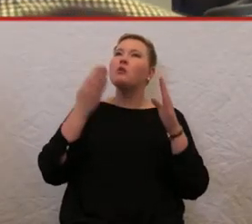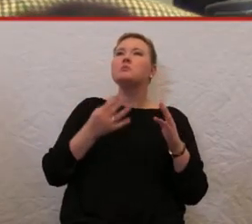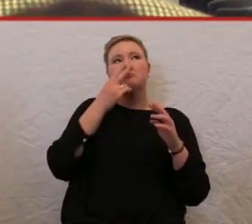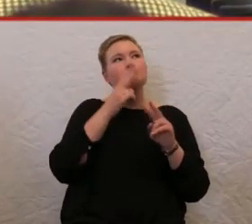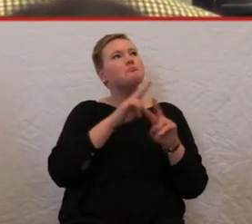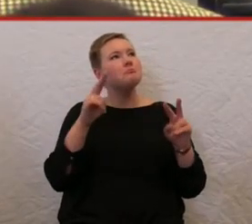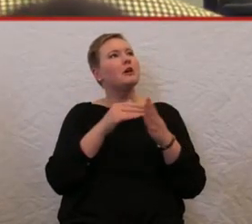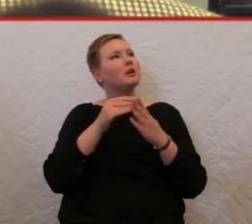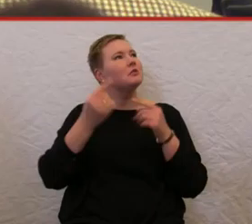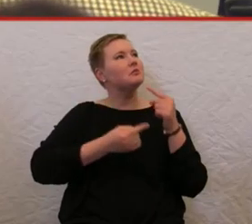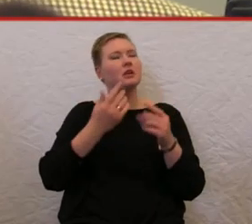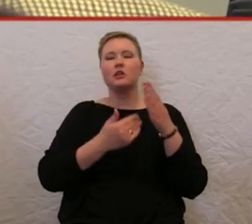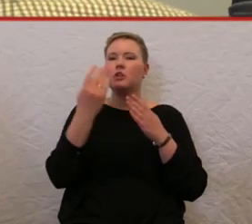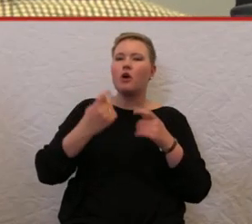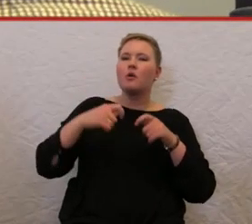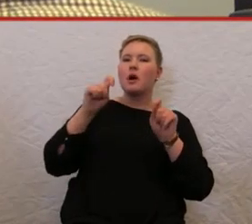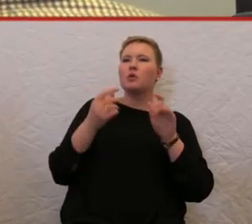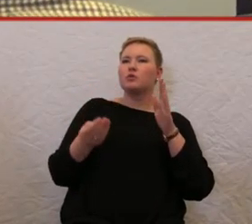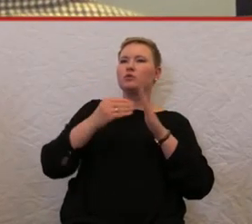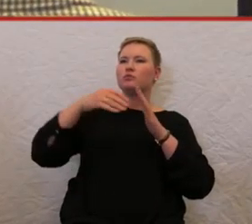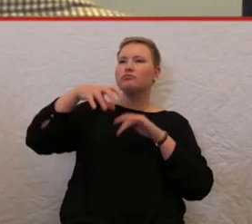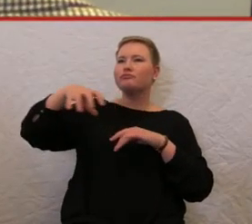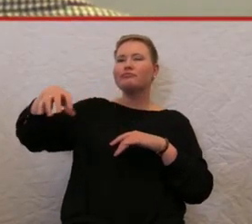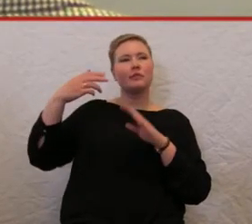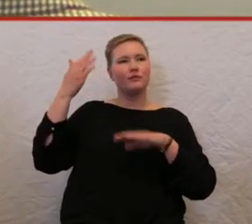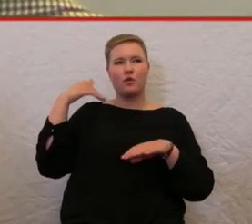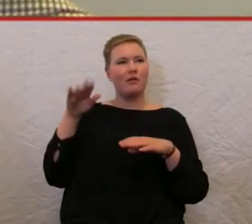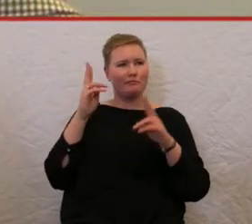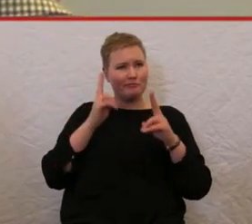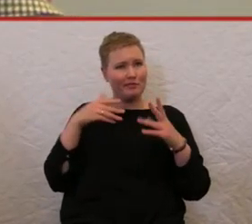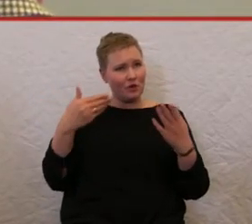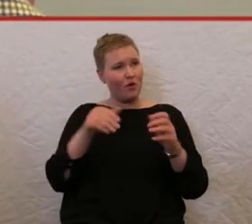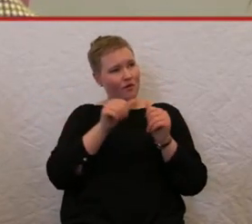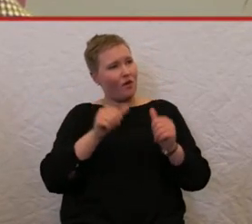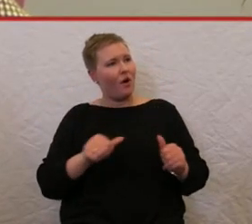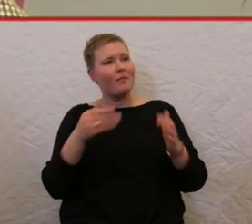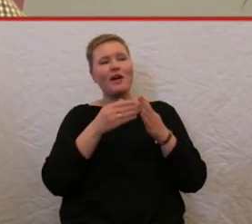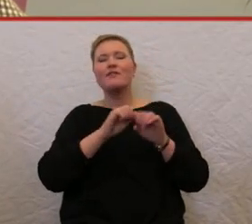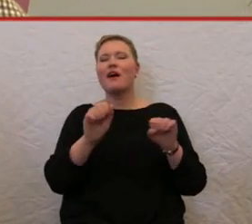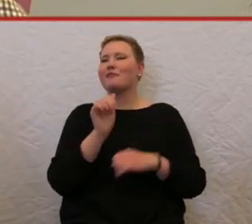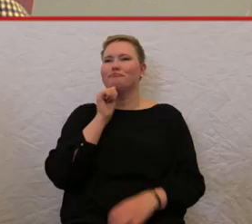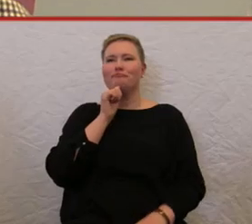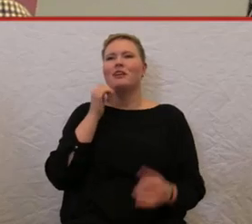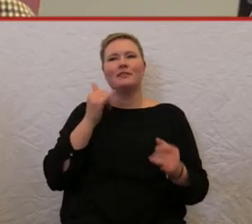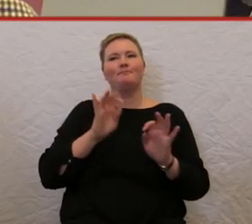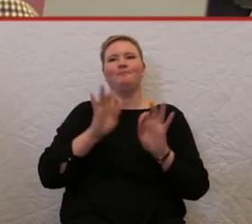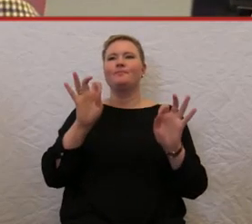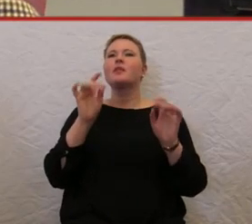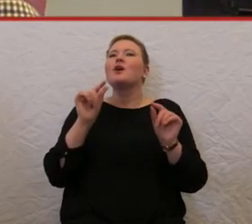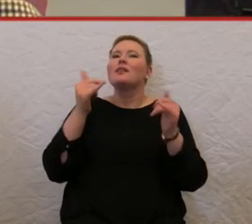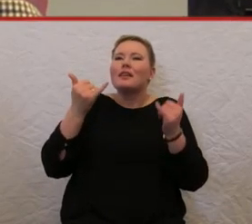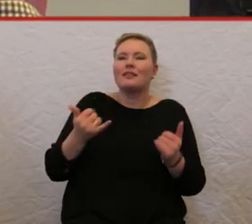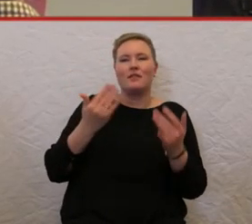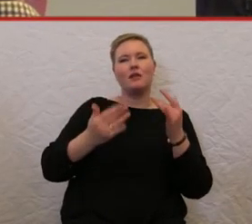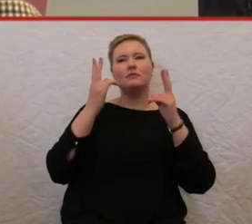wie ich gesehen habe. Es gibt irgendwie einen Neubau. Damals war das alles noch nicht so barrierofrei, wie es jetzt ist. Das insofern vielleicht ein kleiner Hoffnungsschimmer,